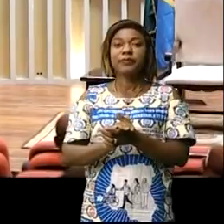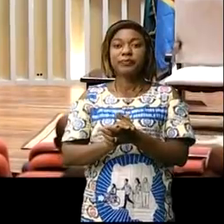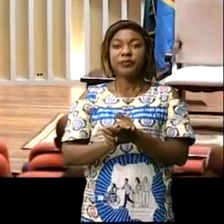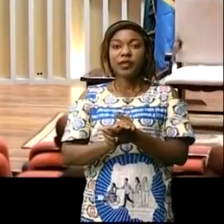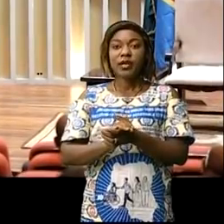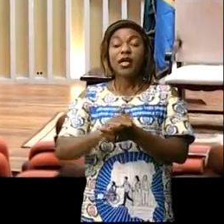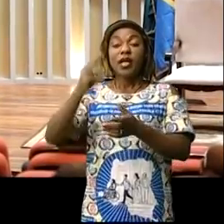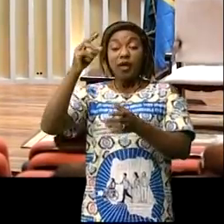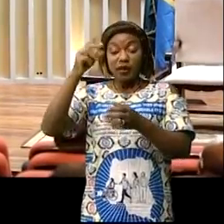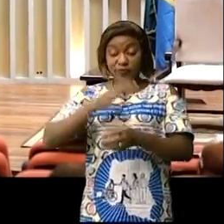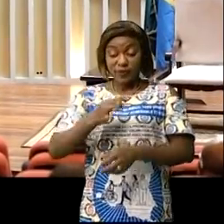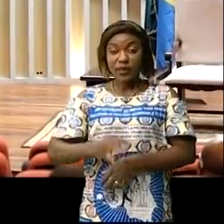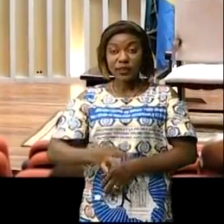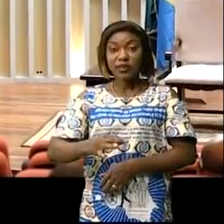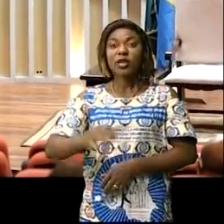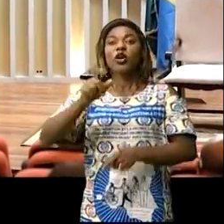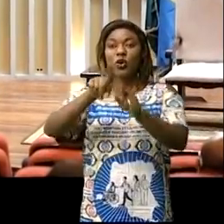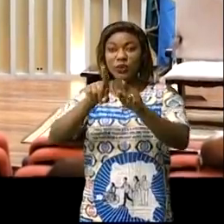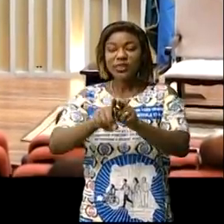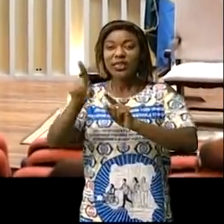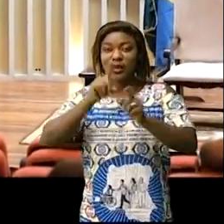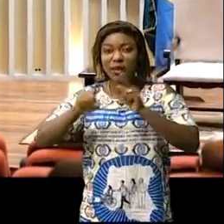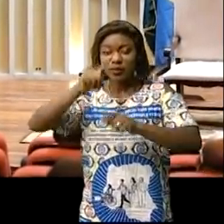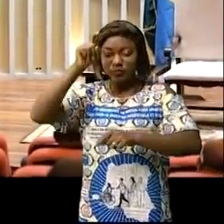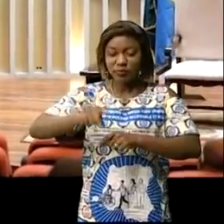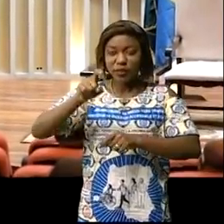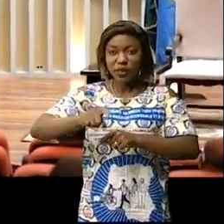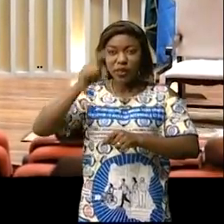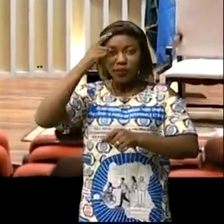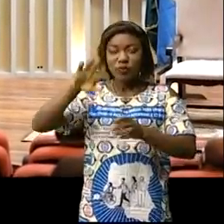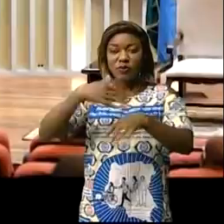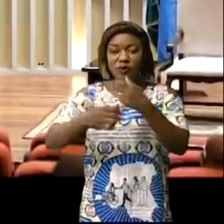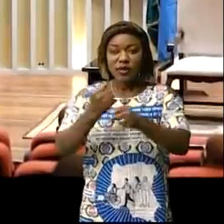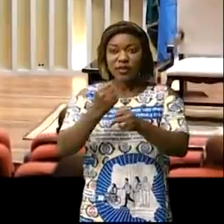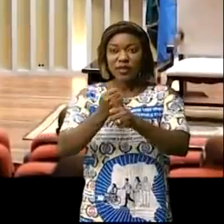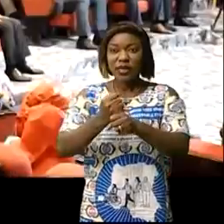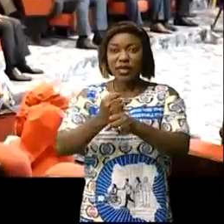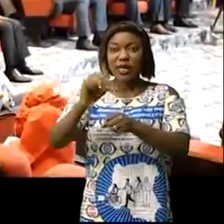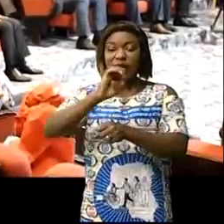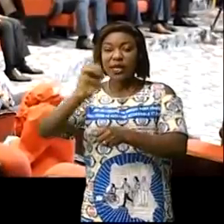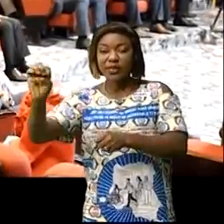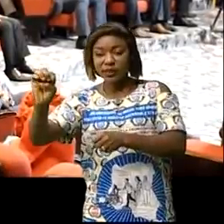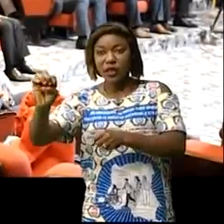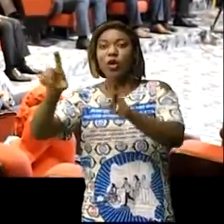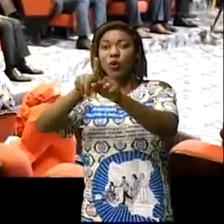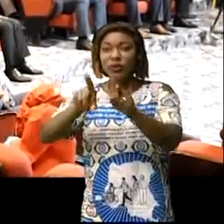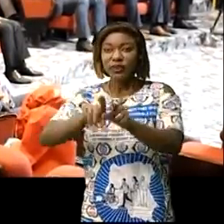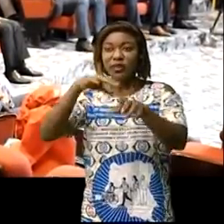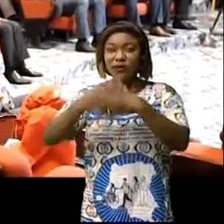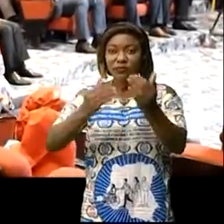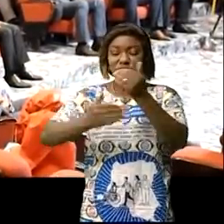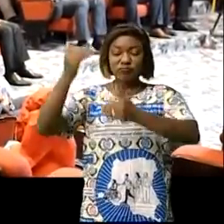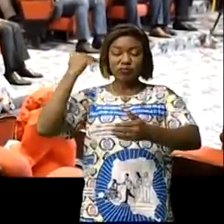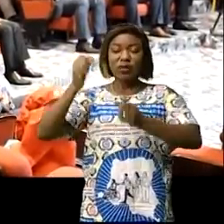Félix-Antoine Tissé-Kédi a martelé sur l'urgence qui consistait à pacifier les régions de l'Est, l'exigence de faire reculer